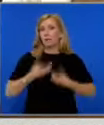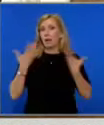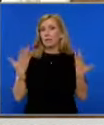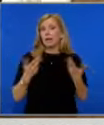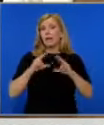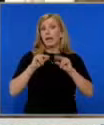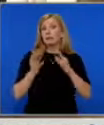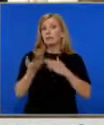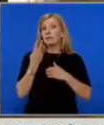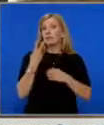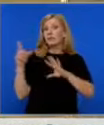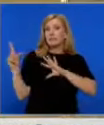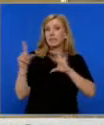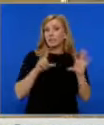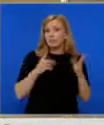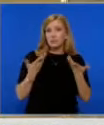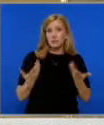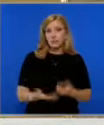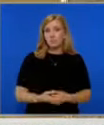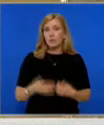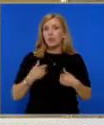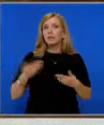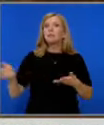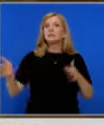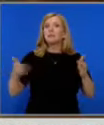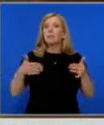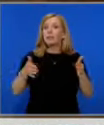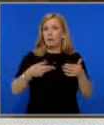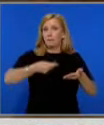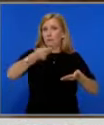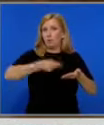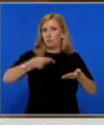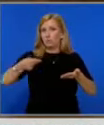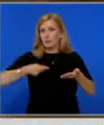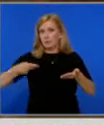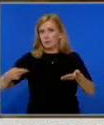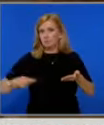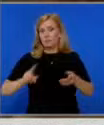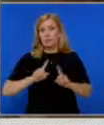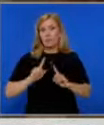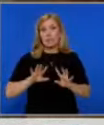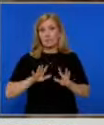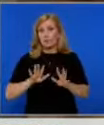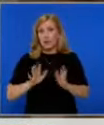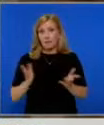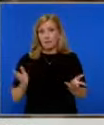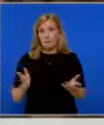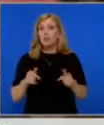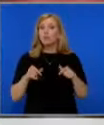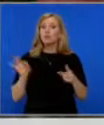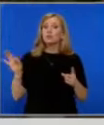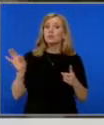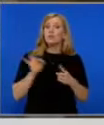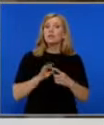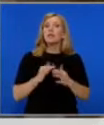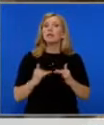Просто материализираме това, което бяхме заявили. Събирането на подписи ние нямаме съмнение, защото целта е много и каузата